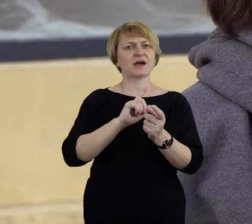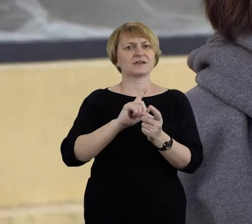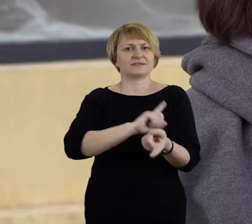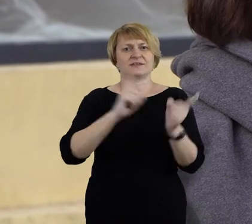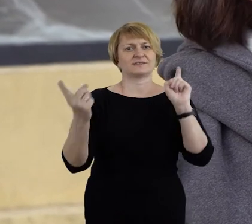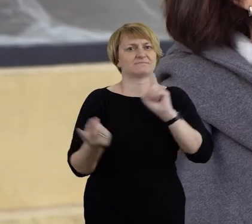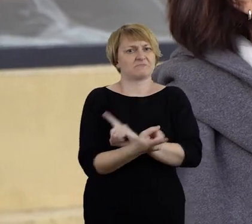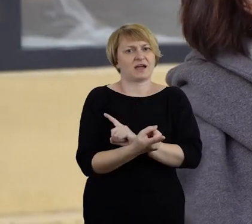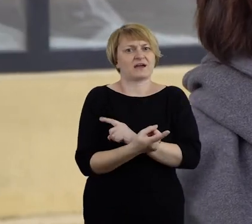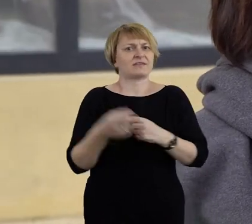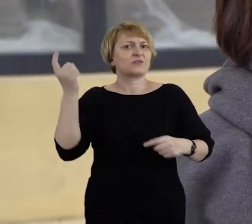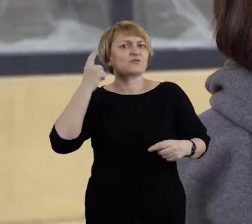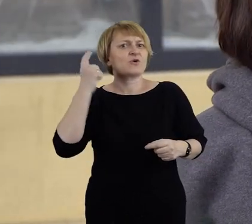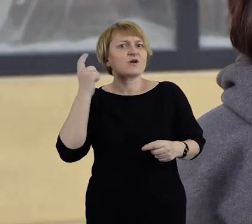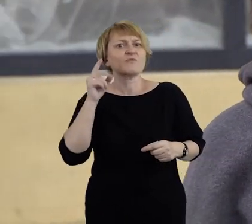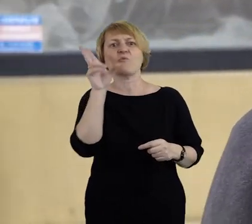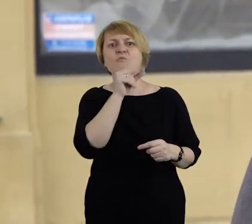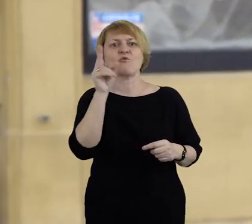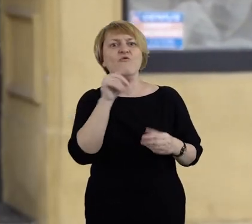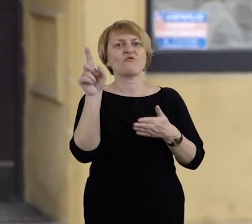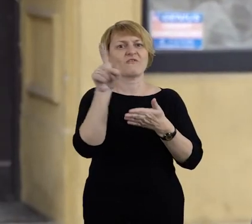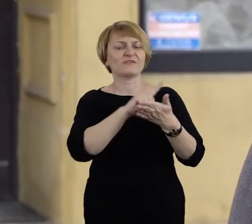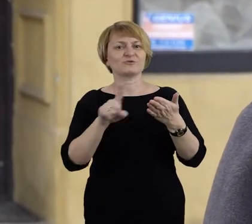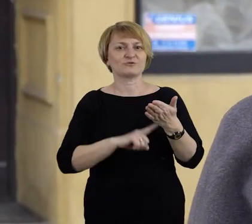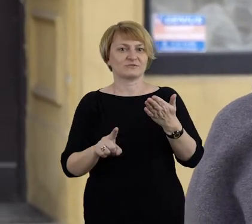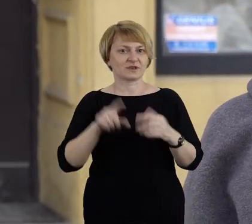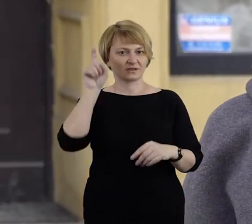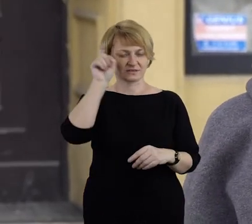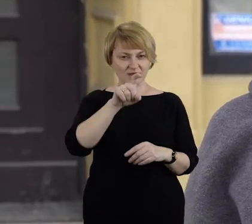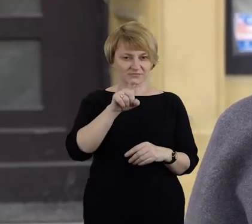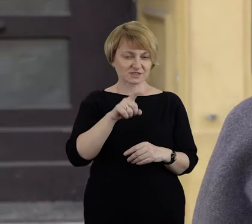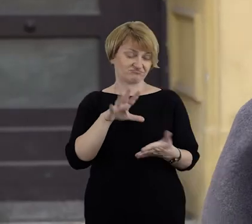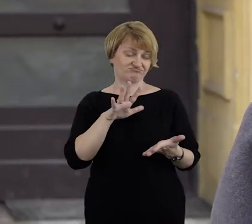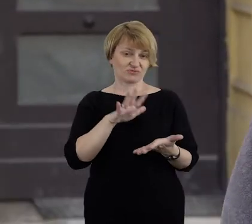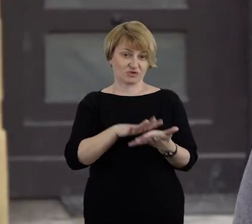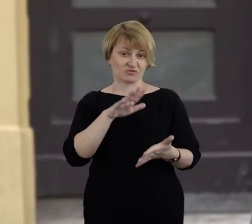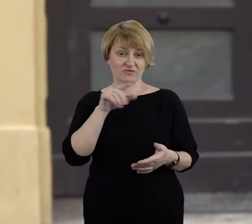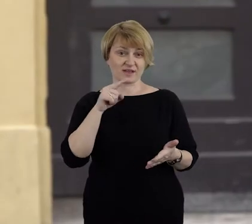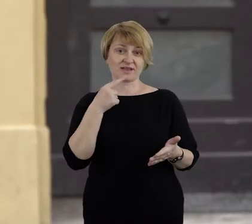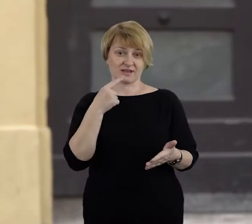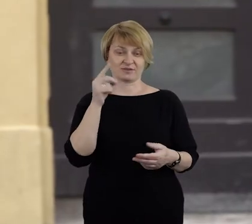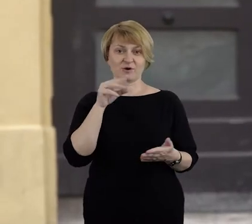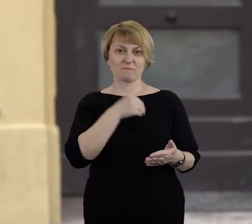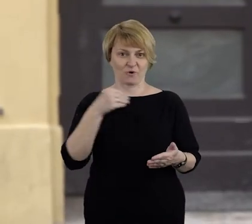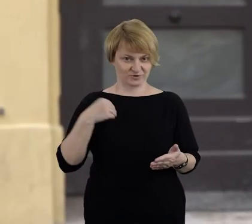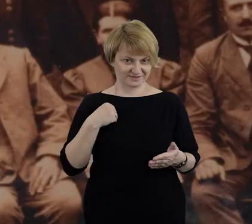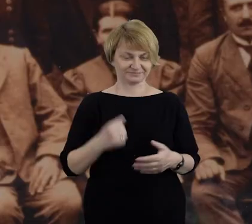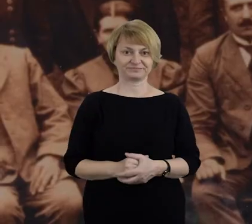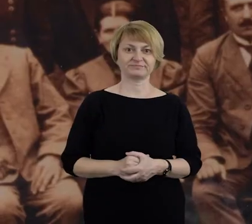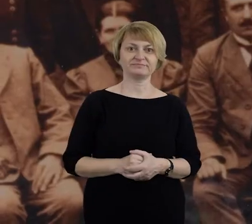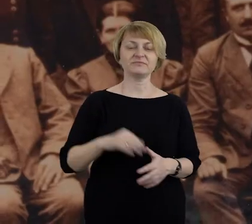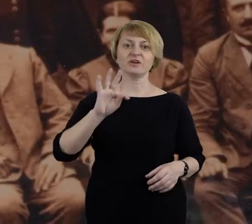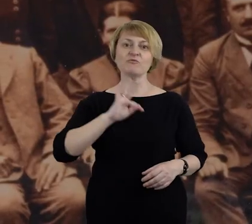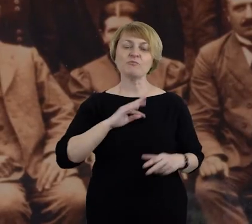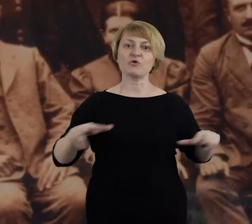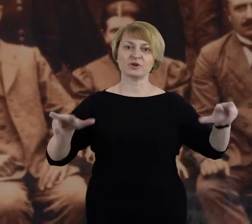miasta. Rozbrzmiewała gwara śląska, którą Niemcy traktowali jako język polski. W